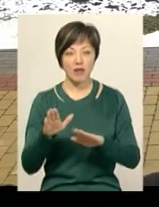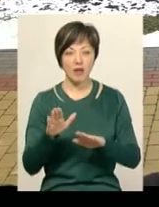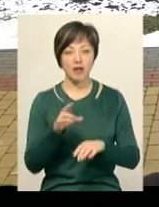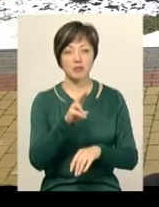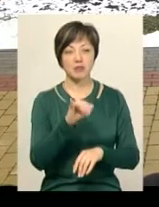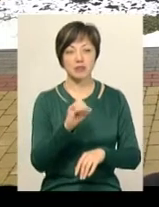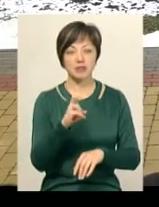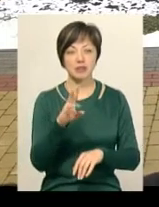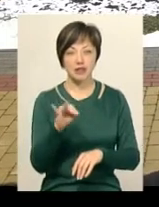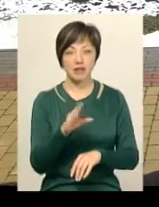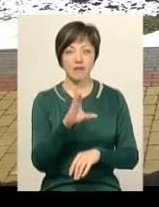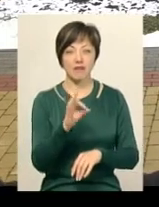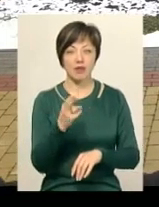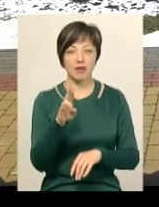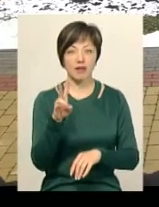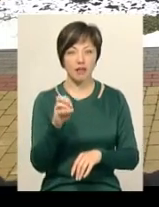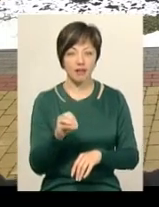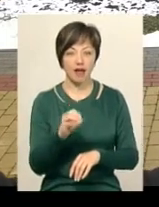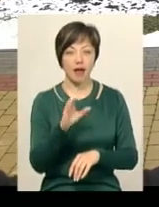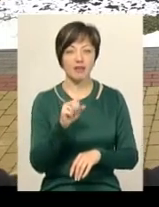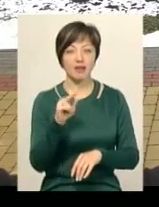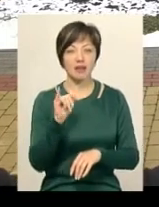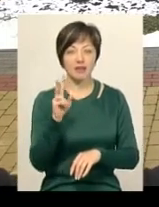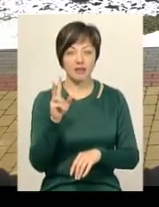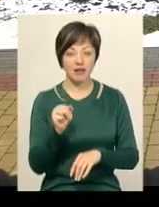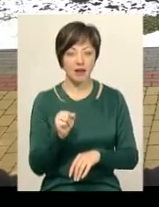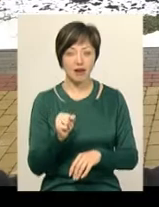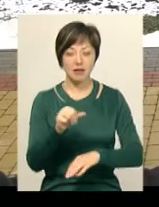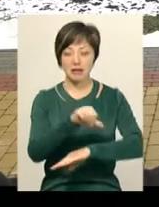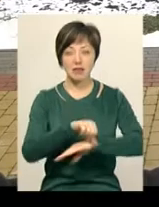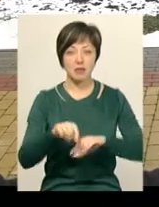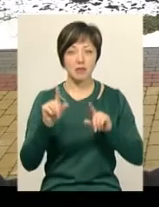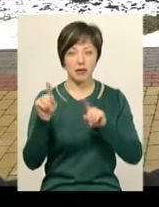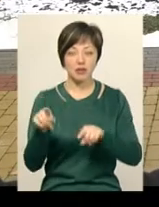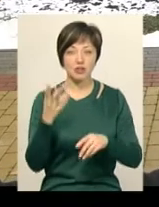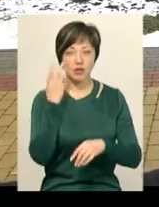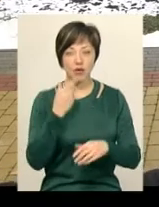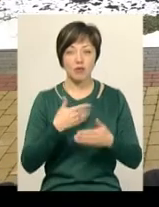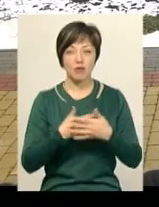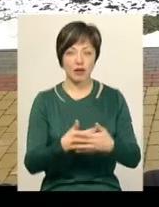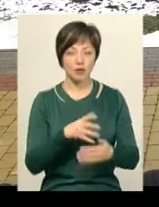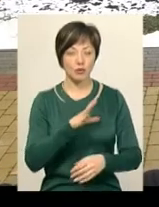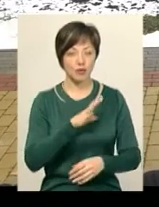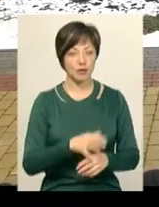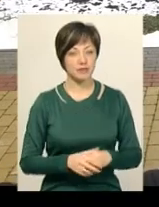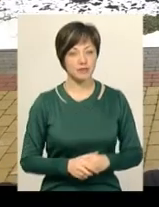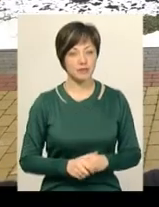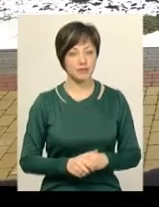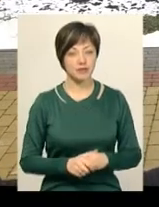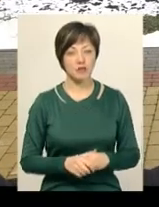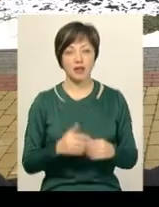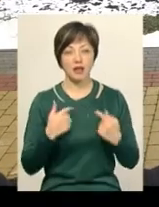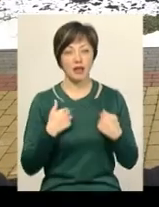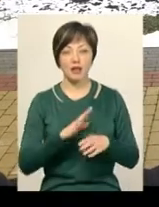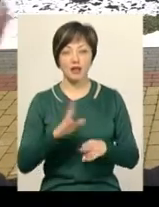Пісках, і в Водяному, і в Авдіївці. На самій передовій, ще коли я була вагітною, я не